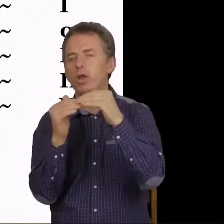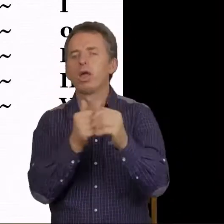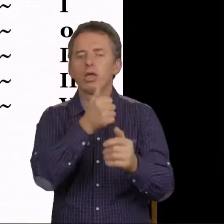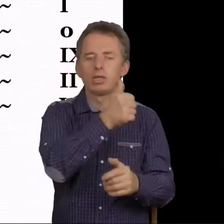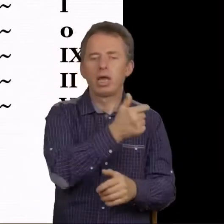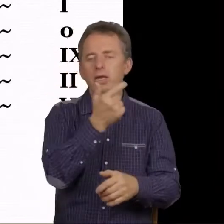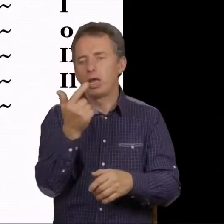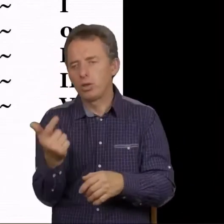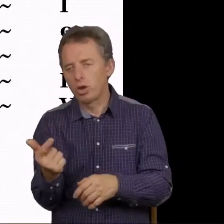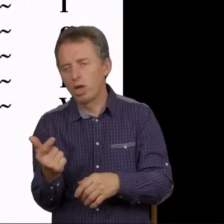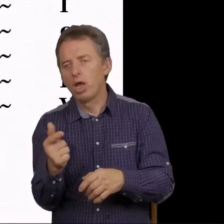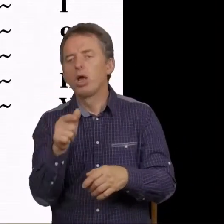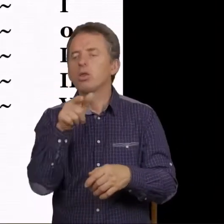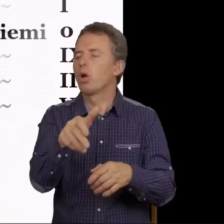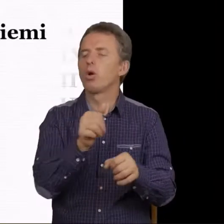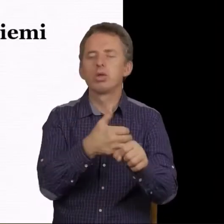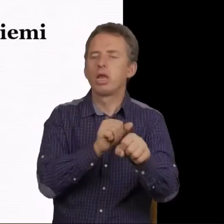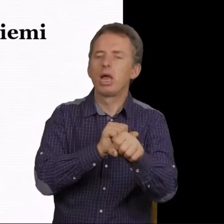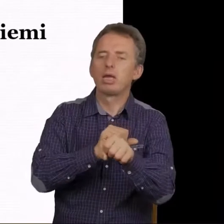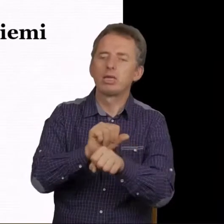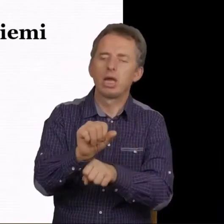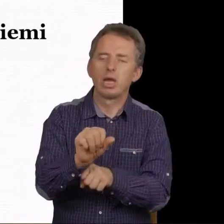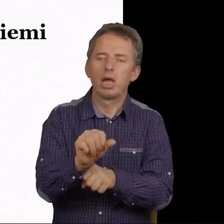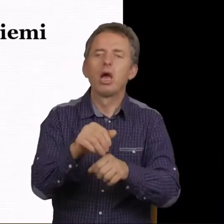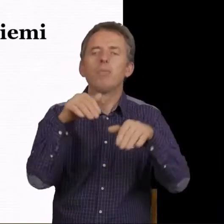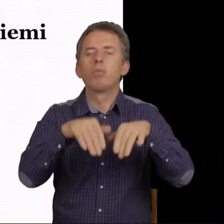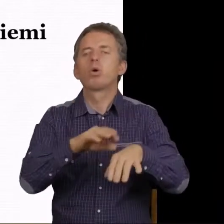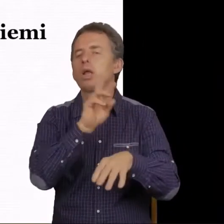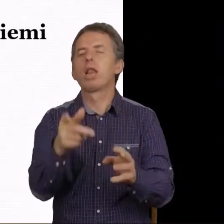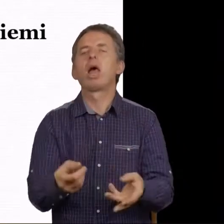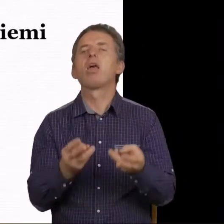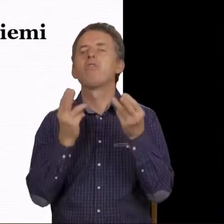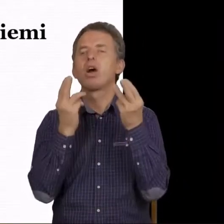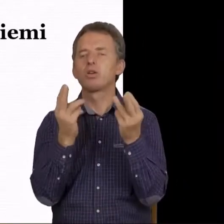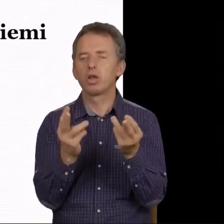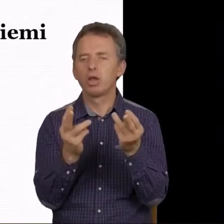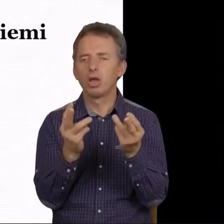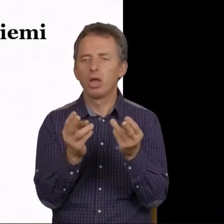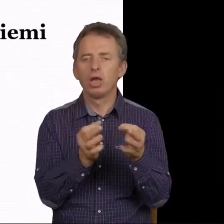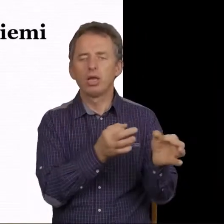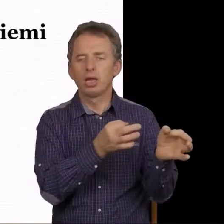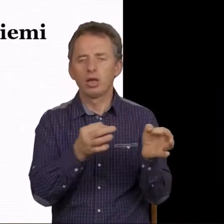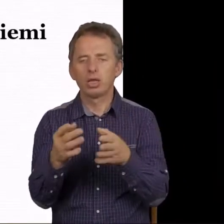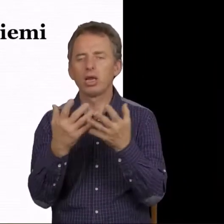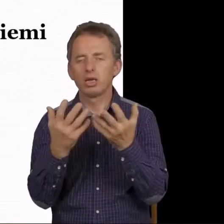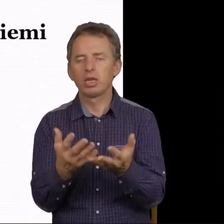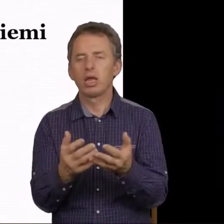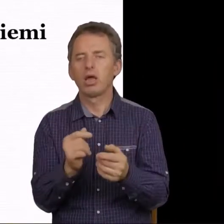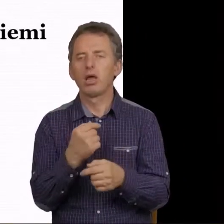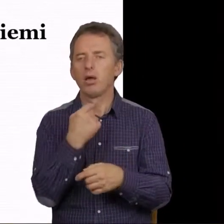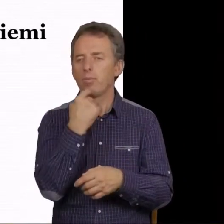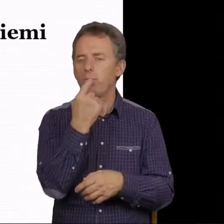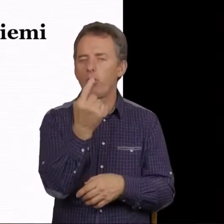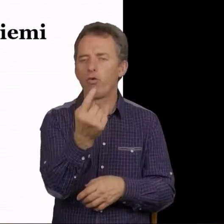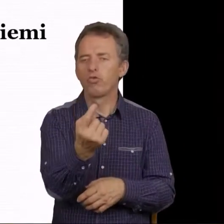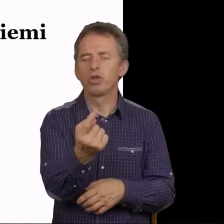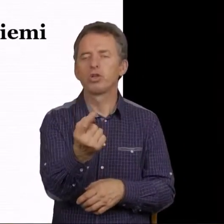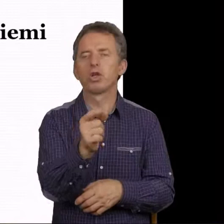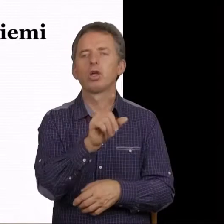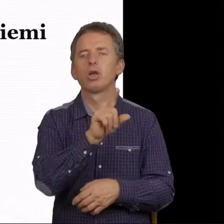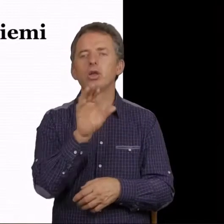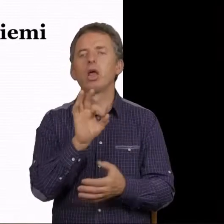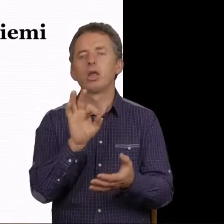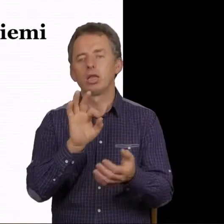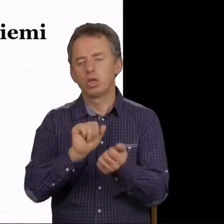drugimi, ale to nie jest może najważniejsze. Od razu chciałbym powiedzieć, że są